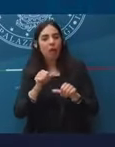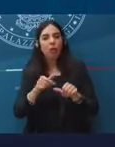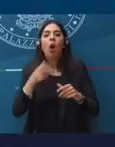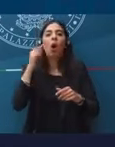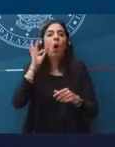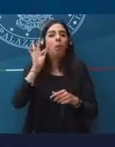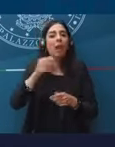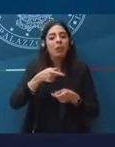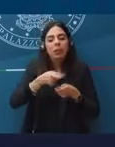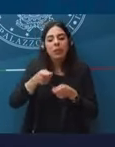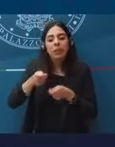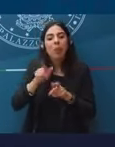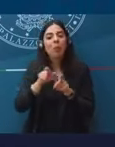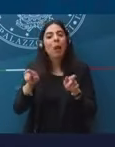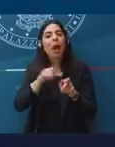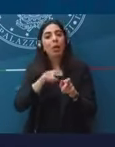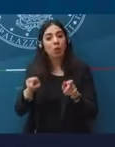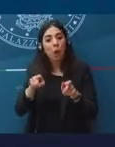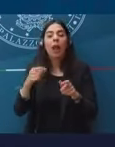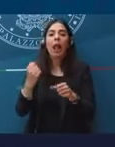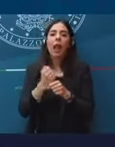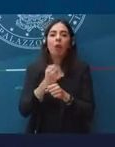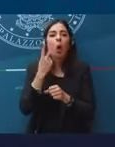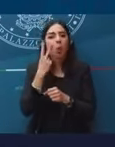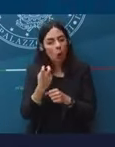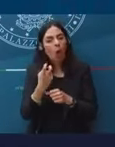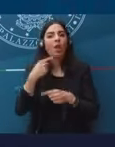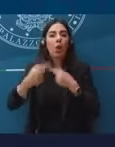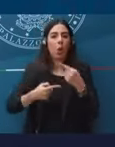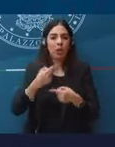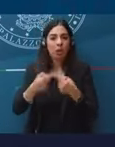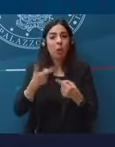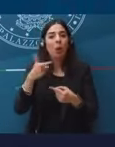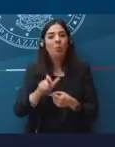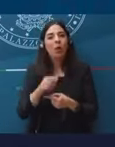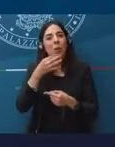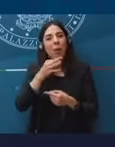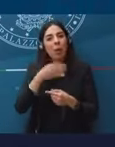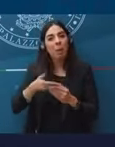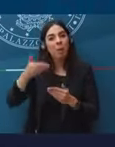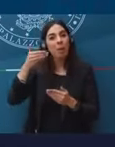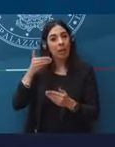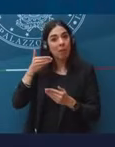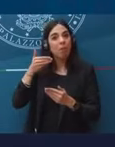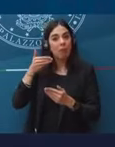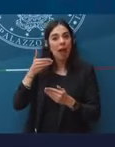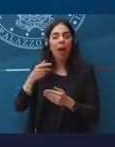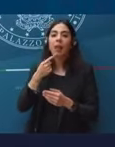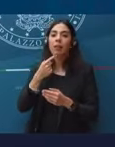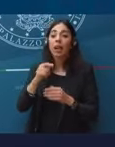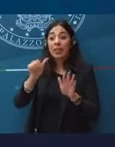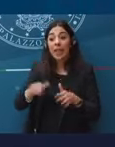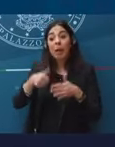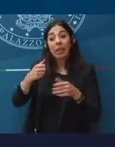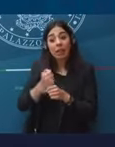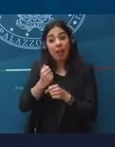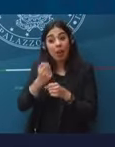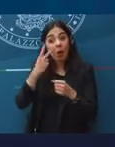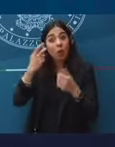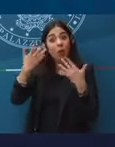da molti, nel senso che se tu trovi lavori per sei mesi non viene interrotto il reddito di cittadinanza e